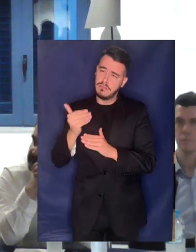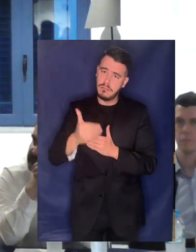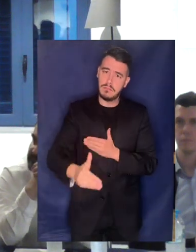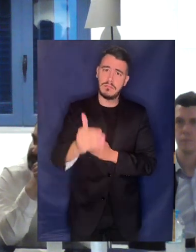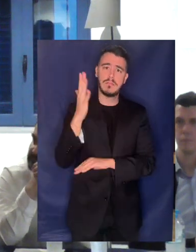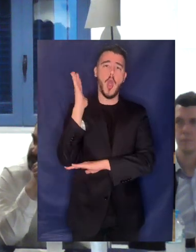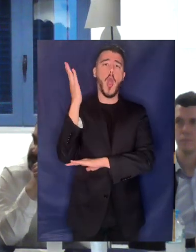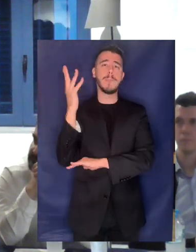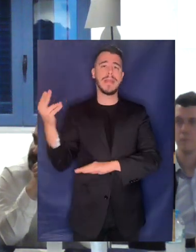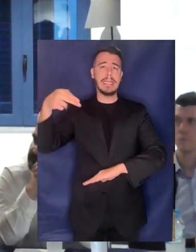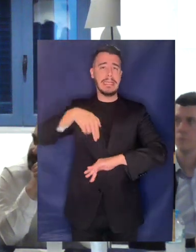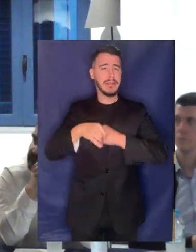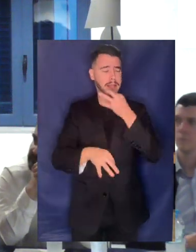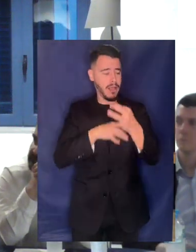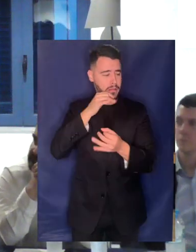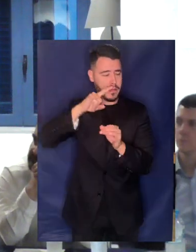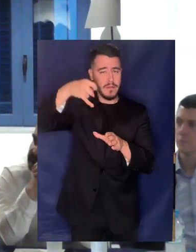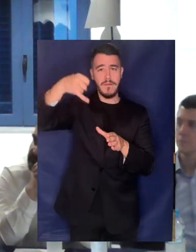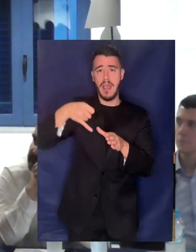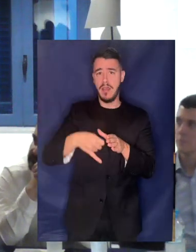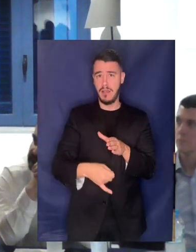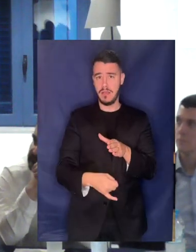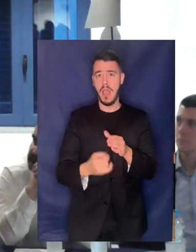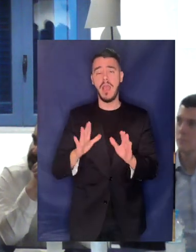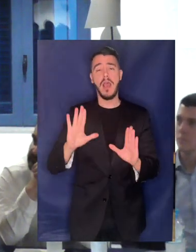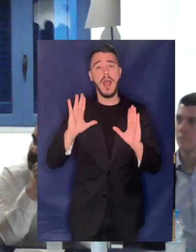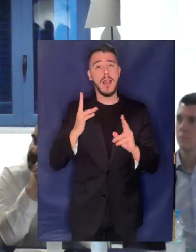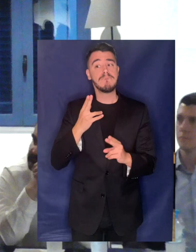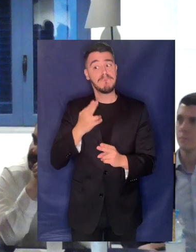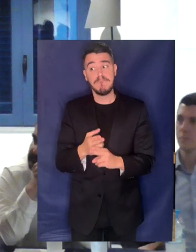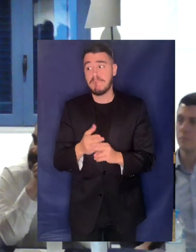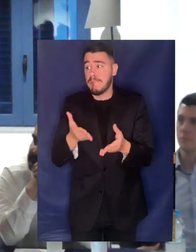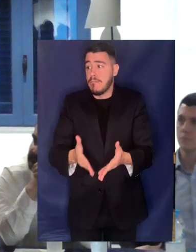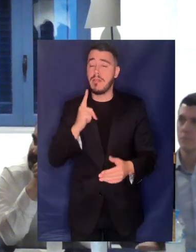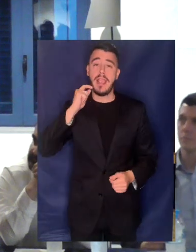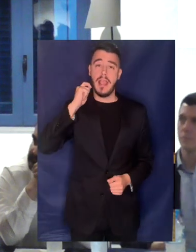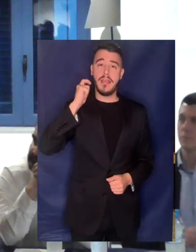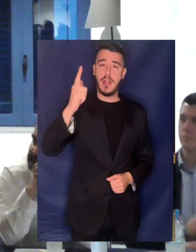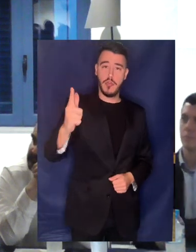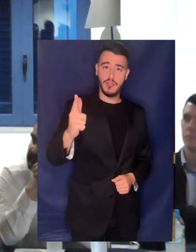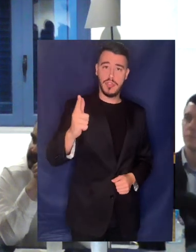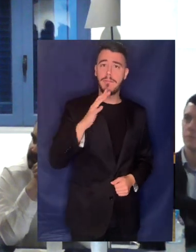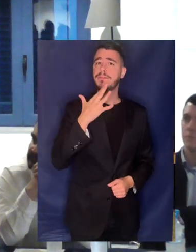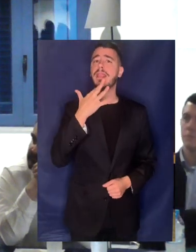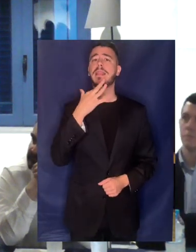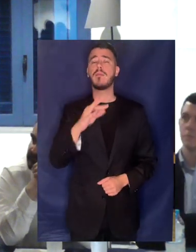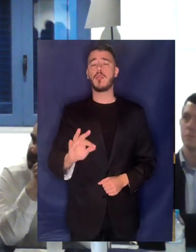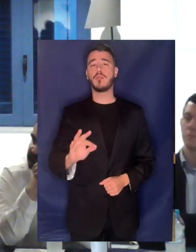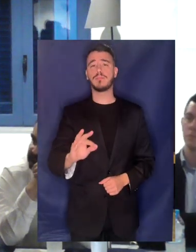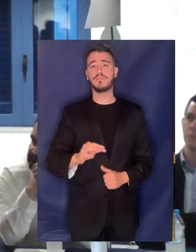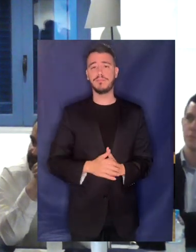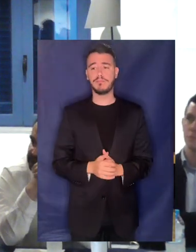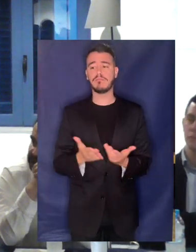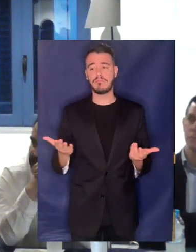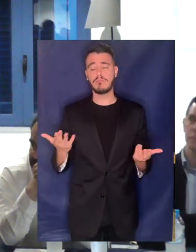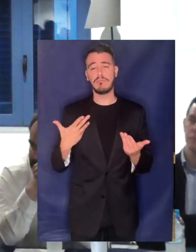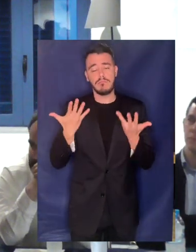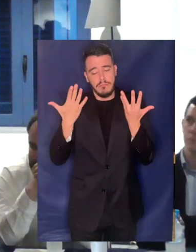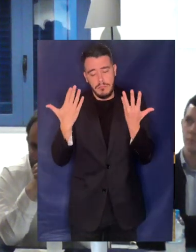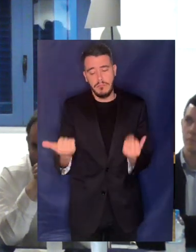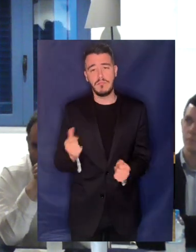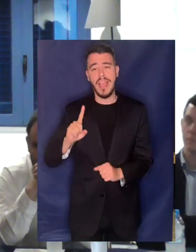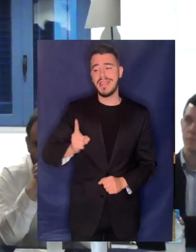μια χρήσιμη, είναι ιδιαίτερα χρήσιμη αυτή η εκδήλωση. Χρήσιμη, γιατί πέρα από το αξιακό ζήτημα,